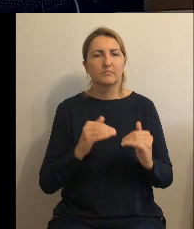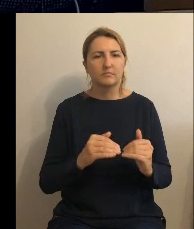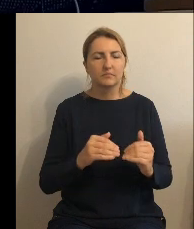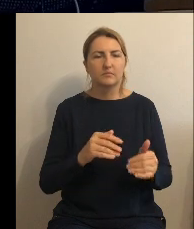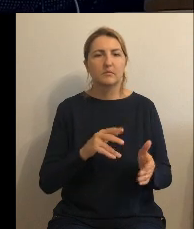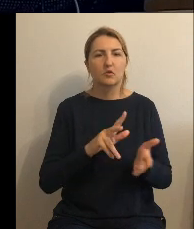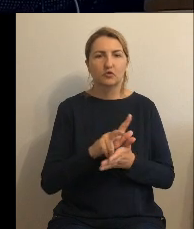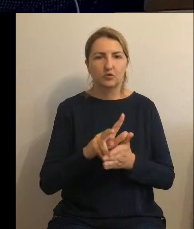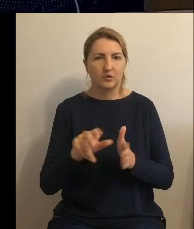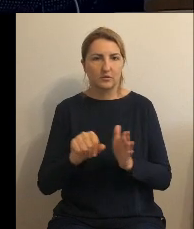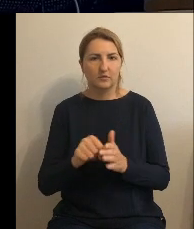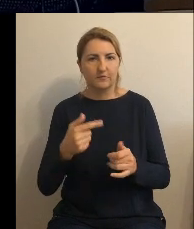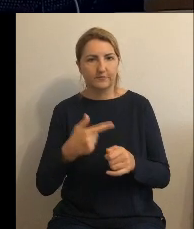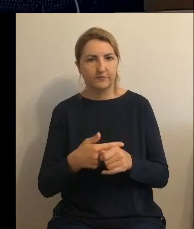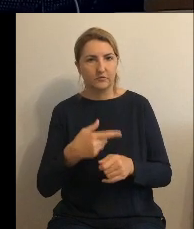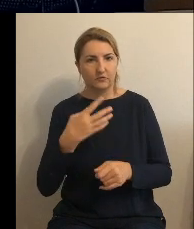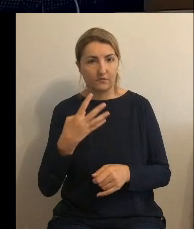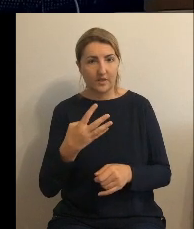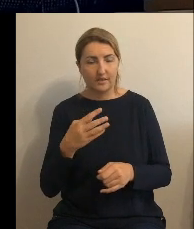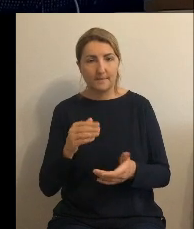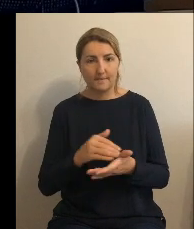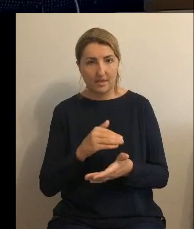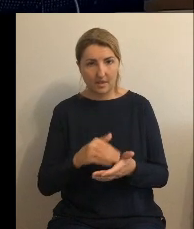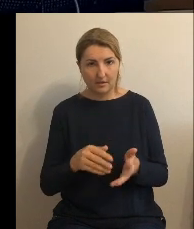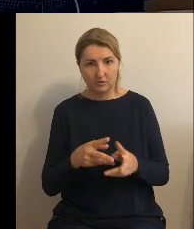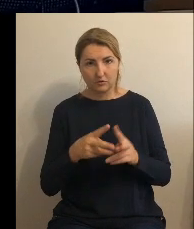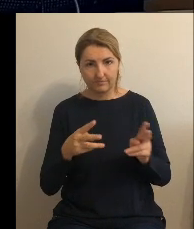miesiąca obowiązywania taryfy